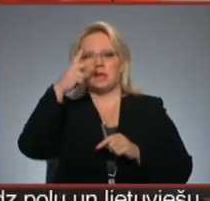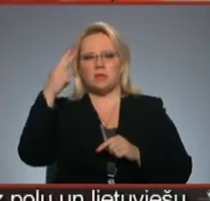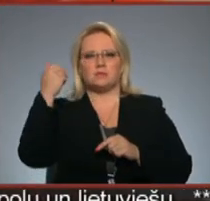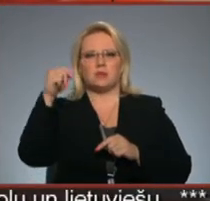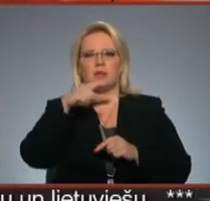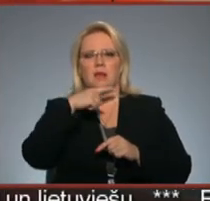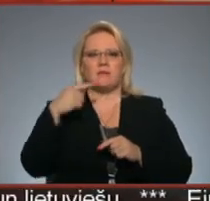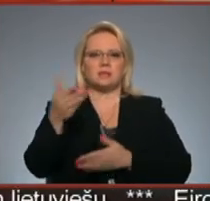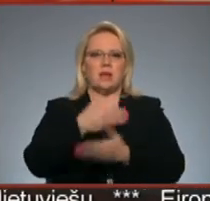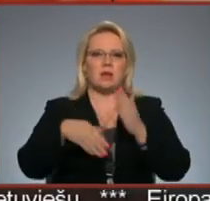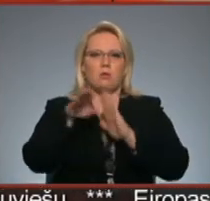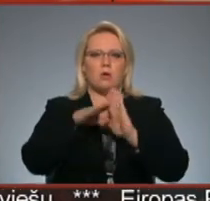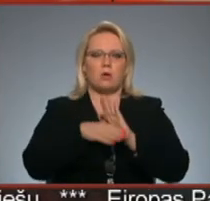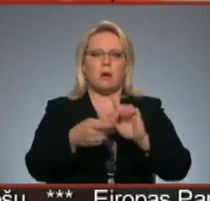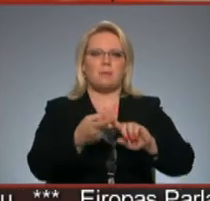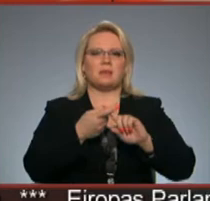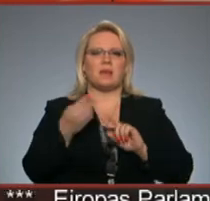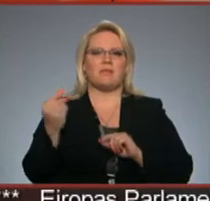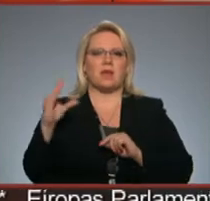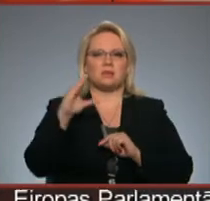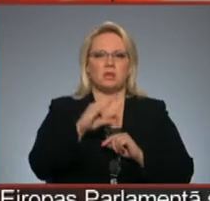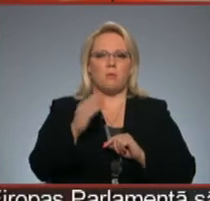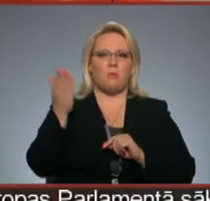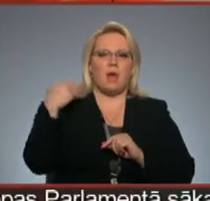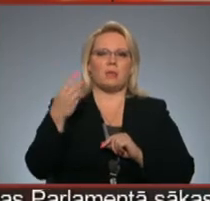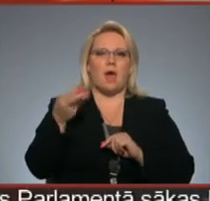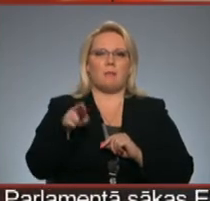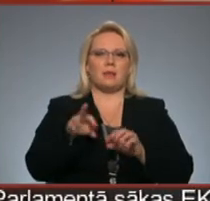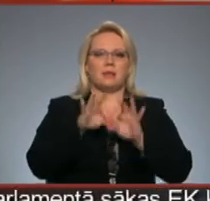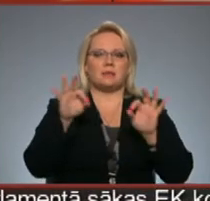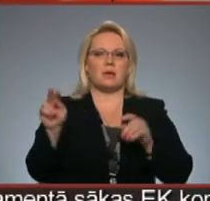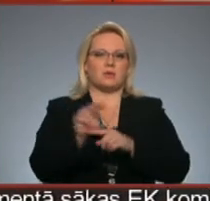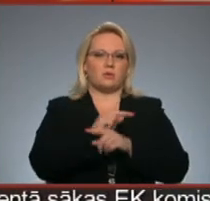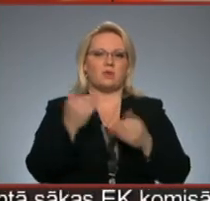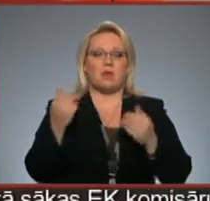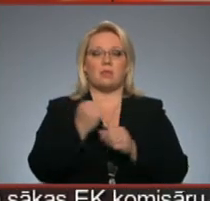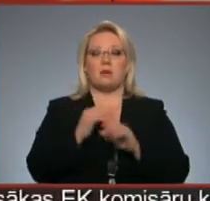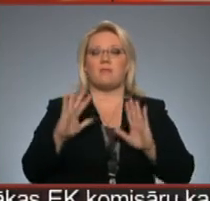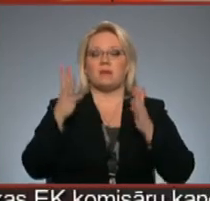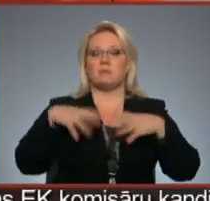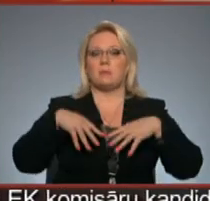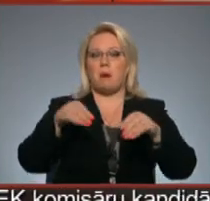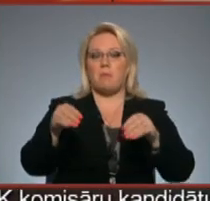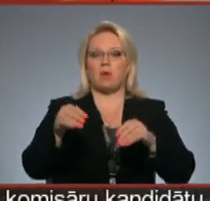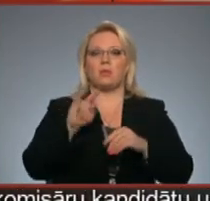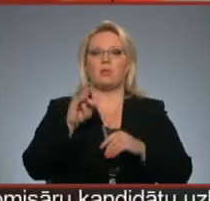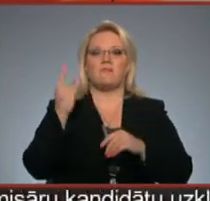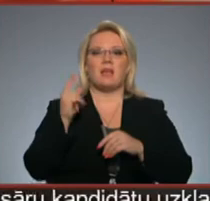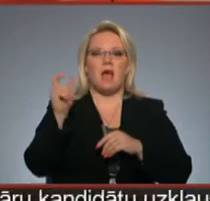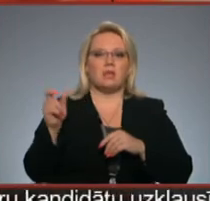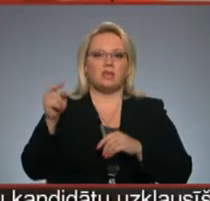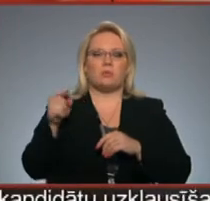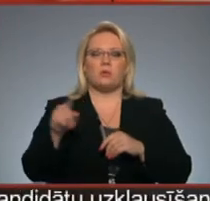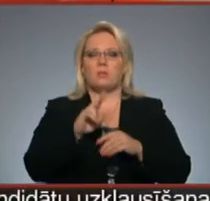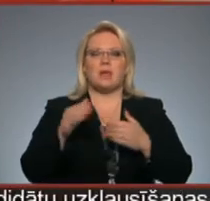Krievijas sadarbības programmās tika piesaistīts finansējums un pērn aprilī sākās rekonstrukcija. Tagad darbi ir veiksmīgi pabeigti un viļānieši par to